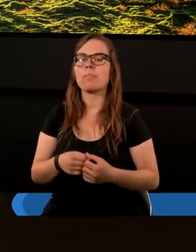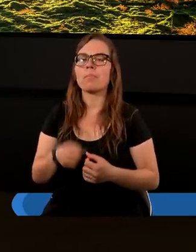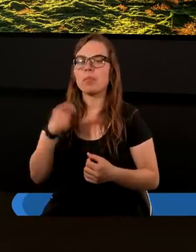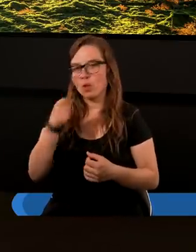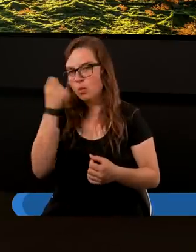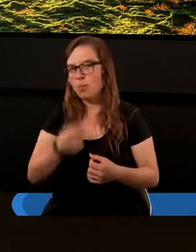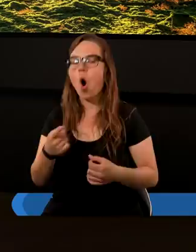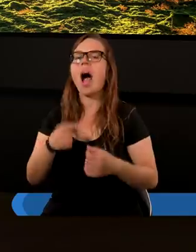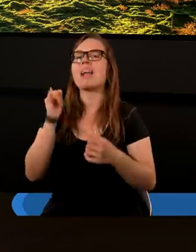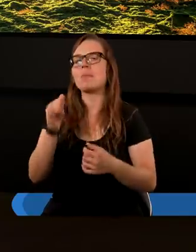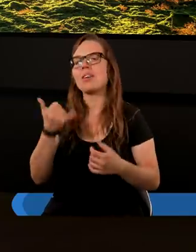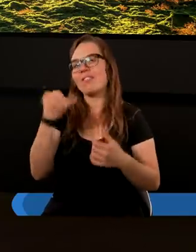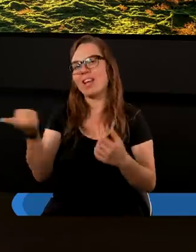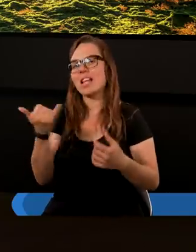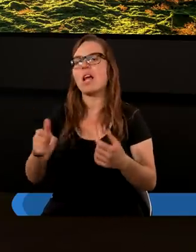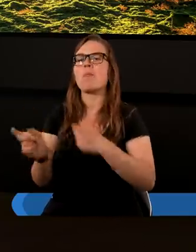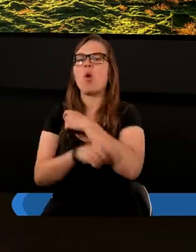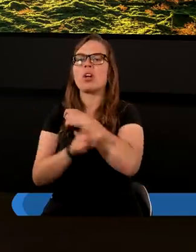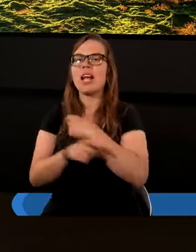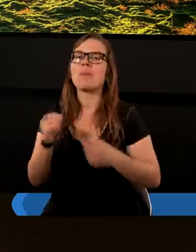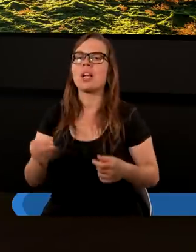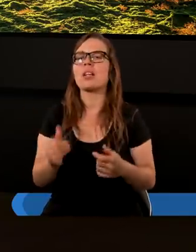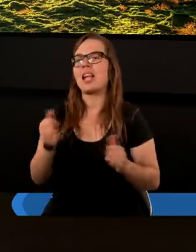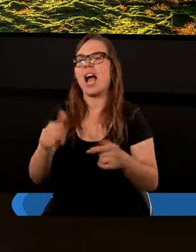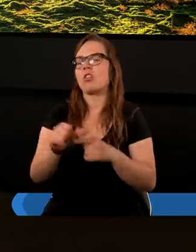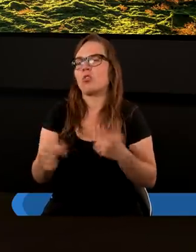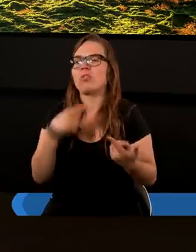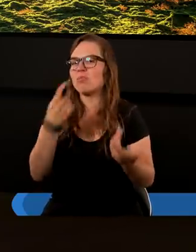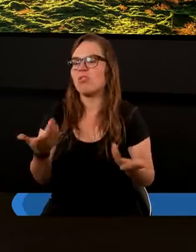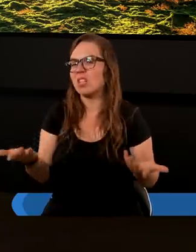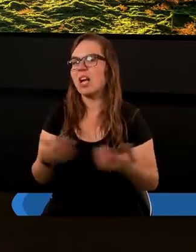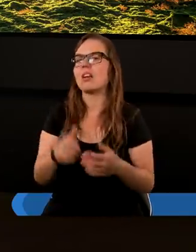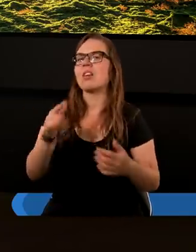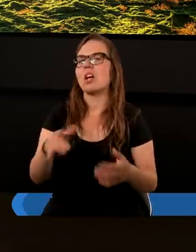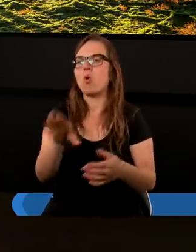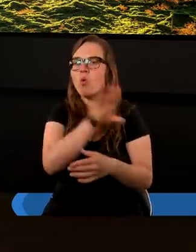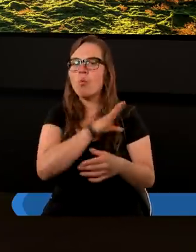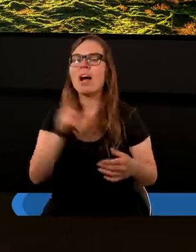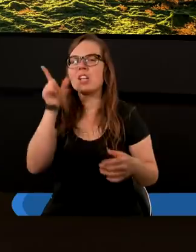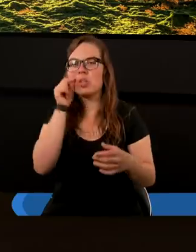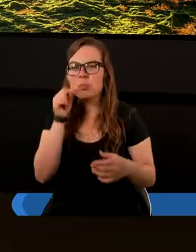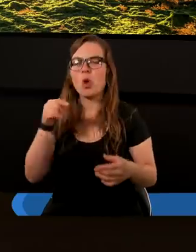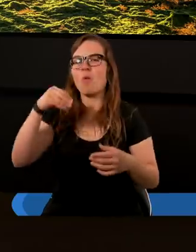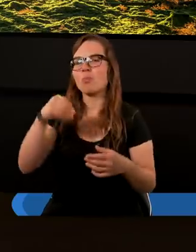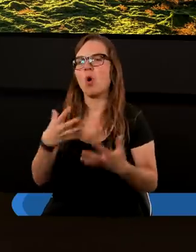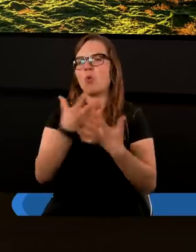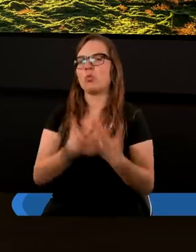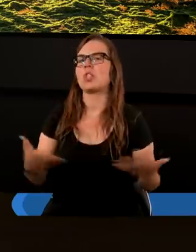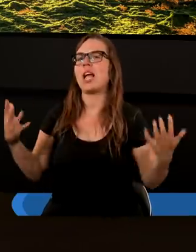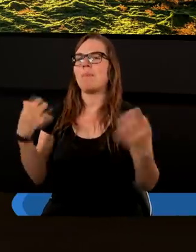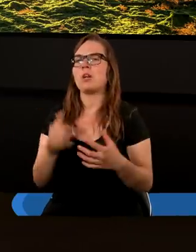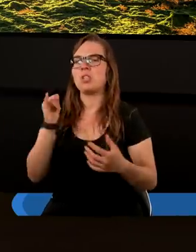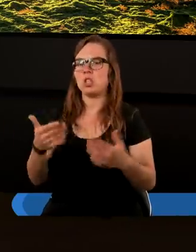pohańbienie i wieczne potępienie. Jasno jest powiedziane, że umarli, śpią w prochu ziemi